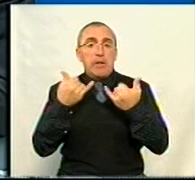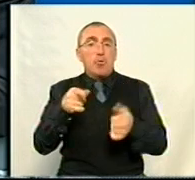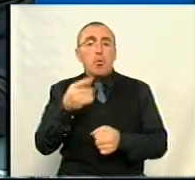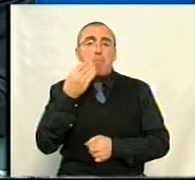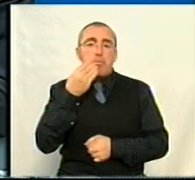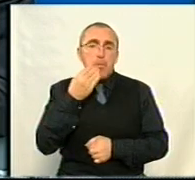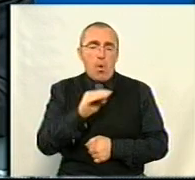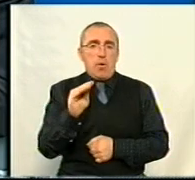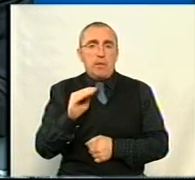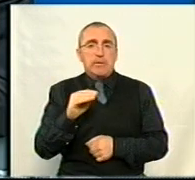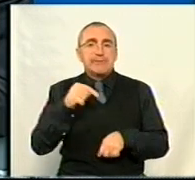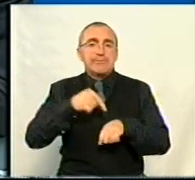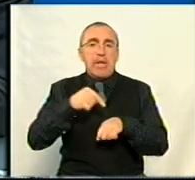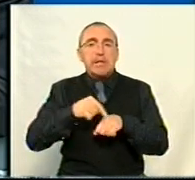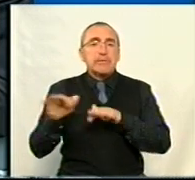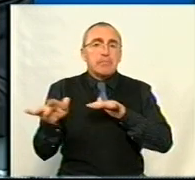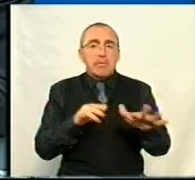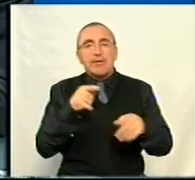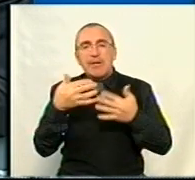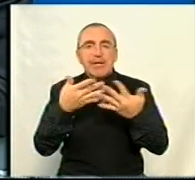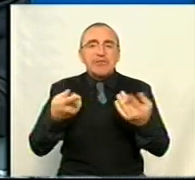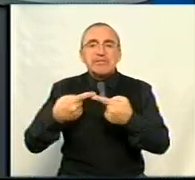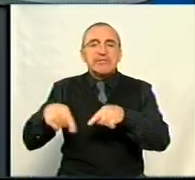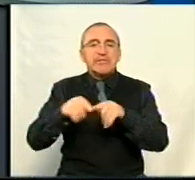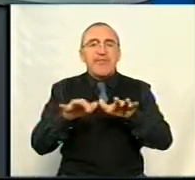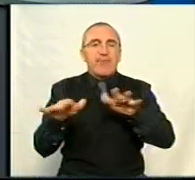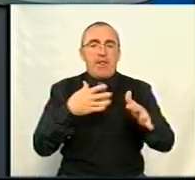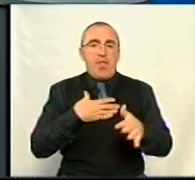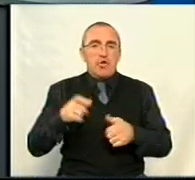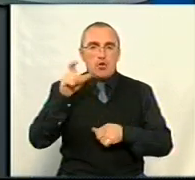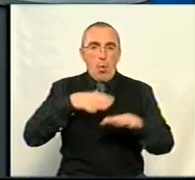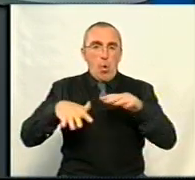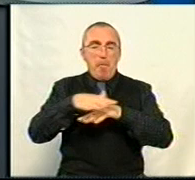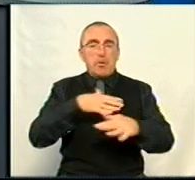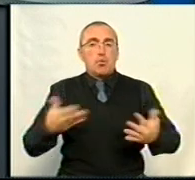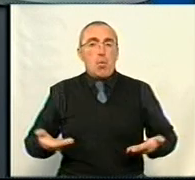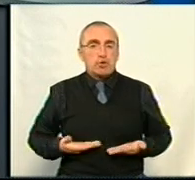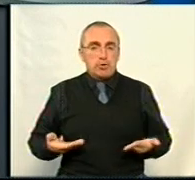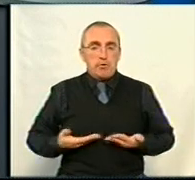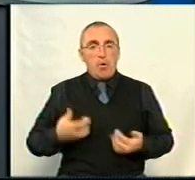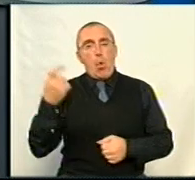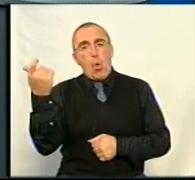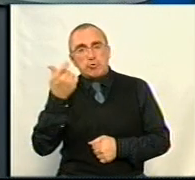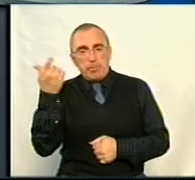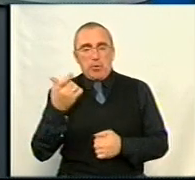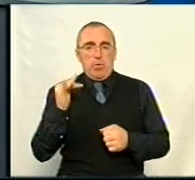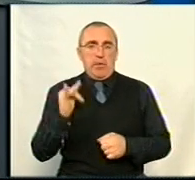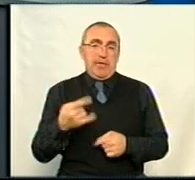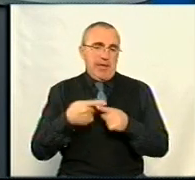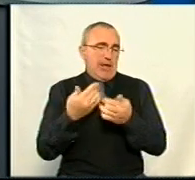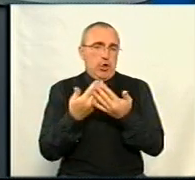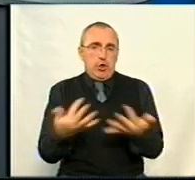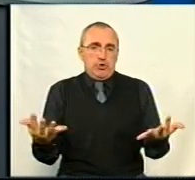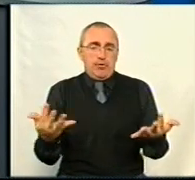щоб покращити стан справ в тій чи в цій сфері нашого громадського життя, господарювання і таке